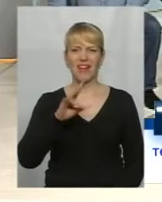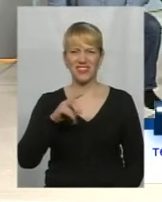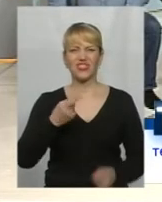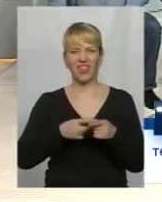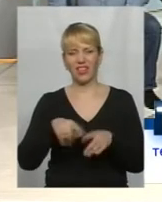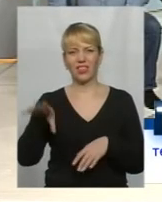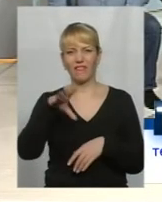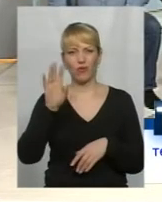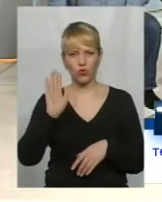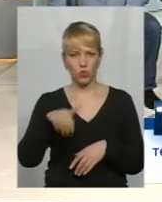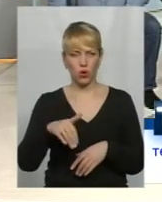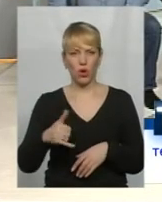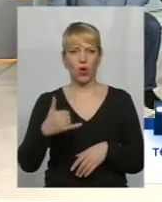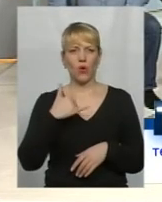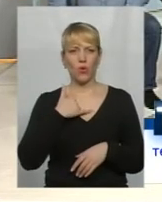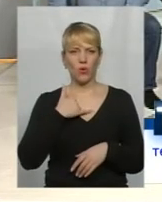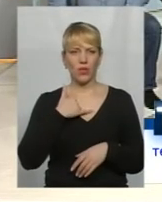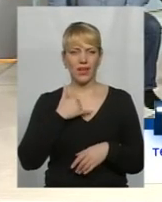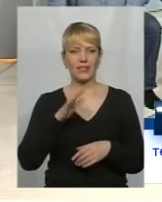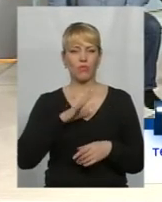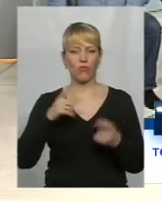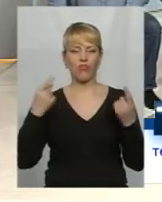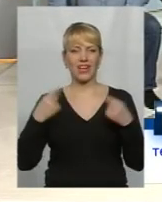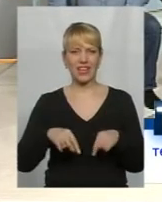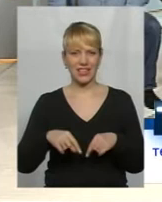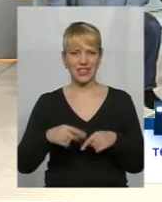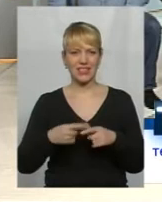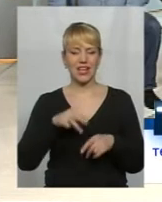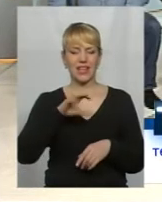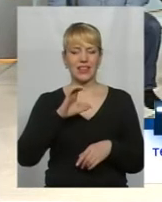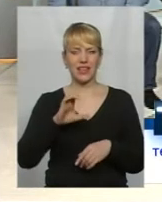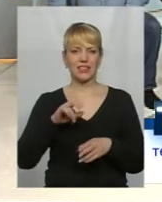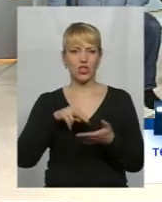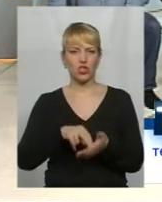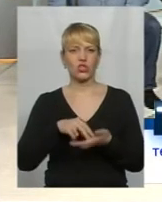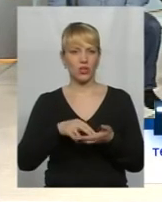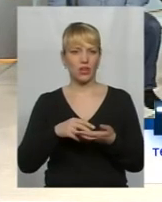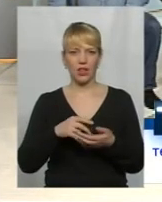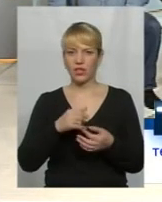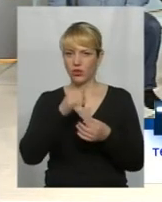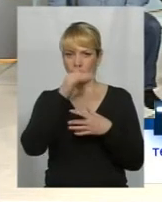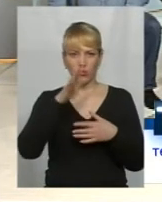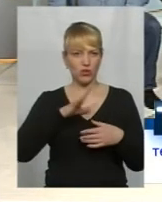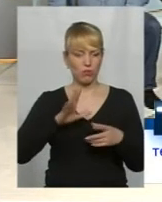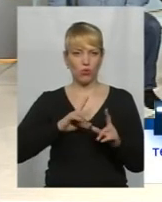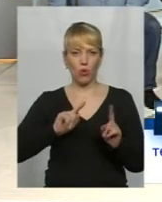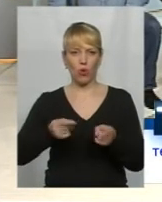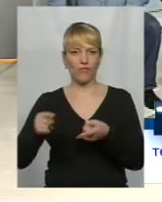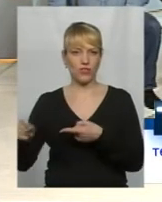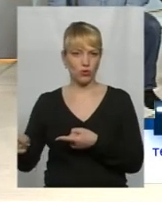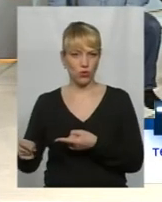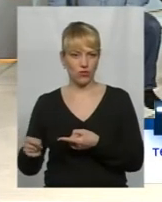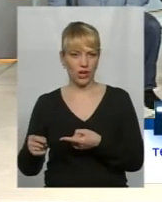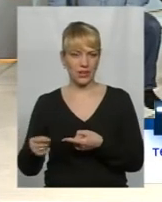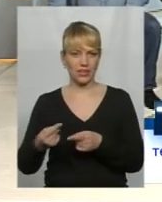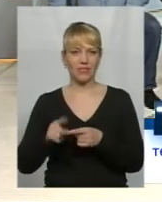В нас кризис був, теці стояли. Невже його не можна було конфіскувати з